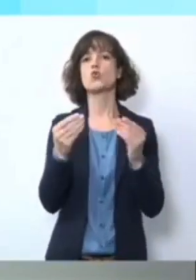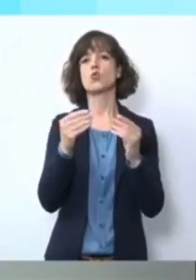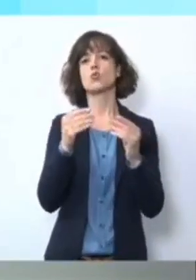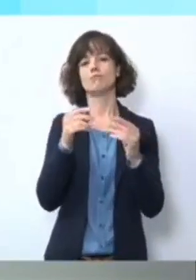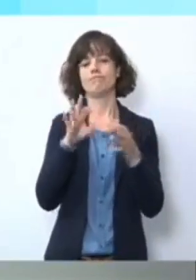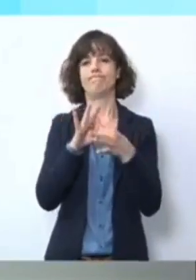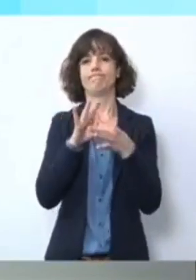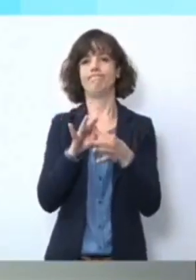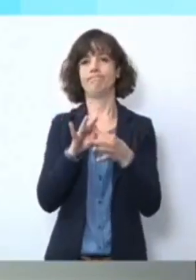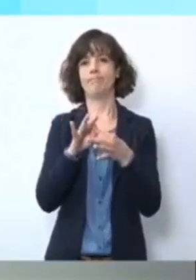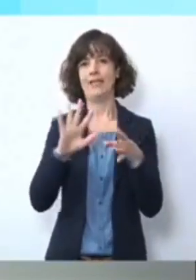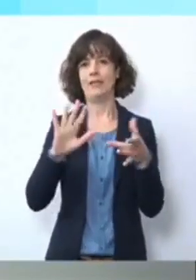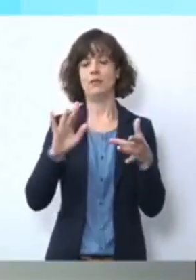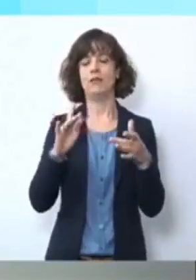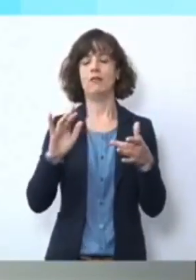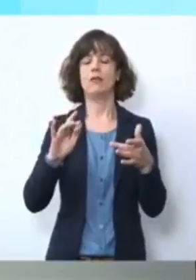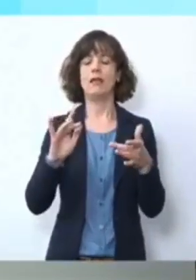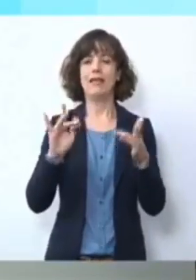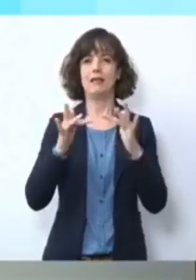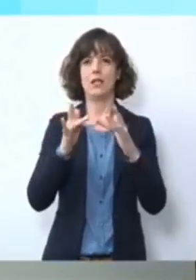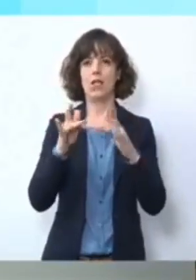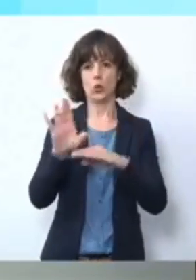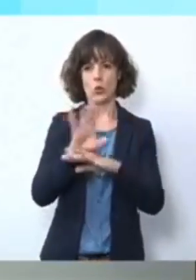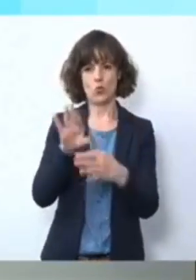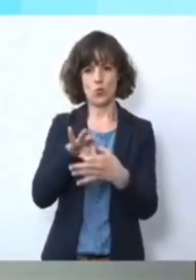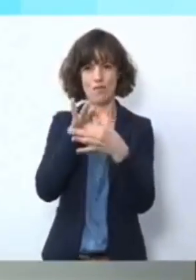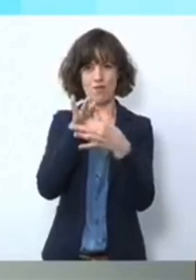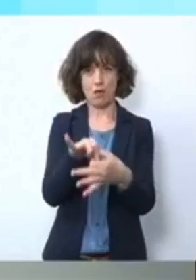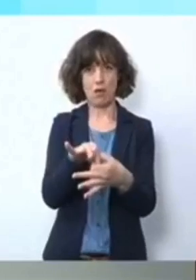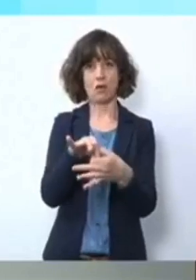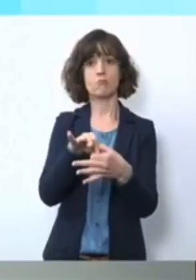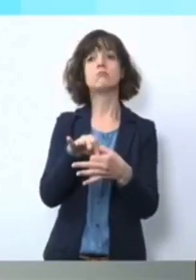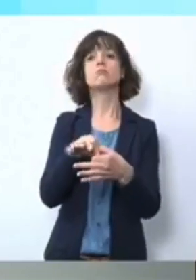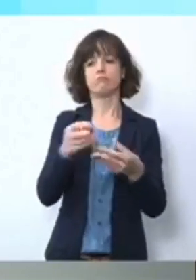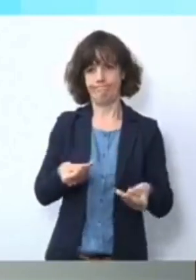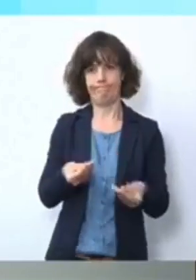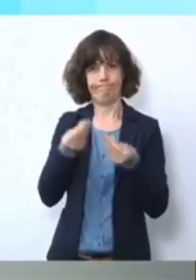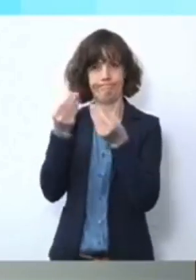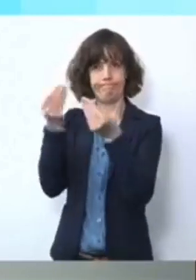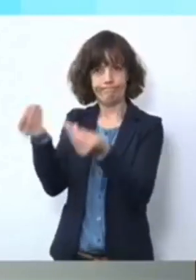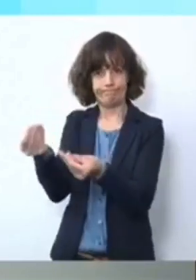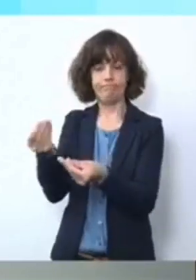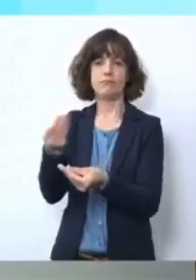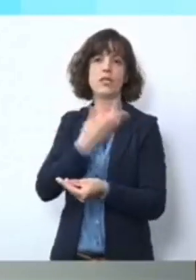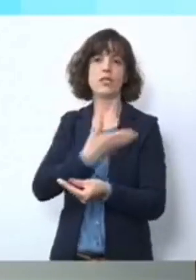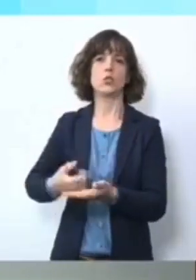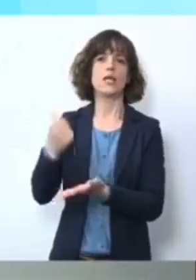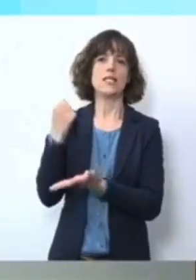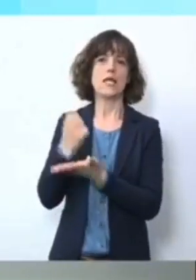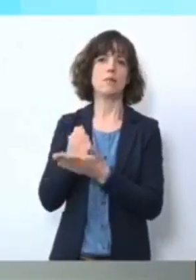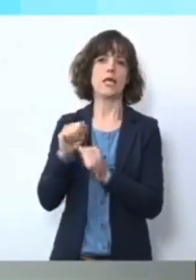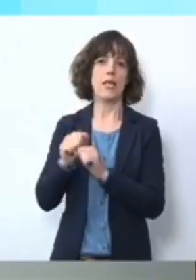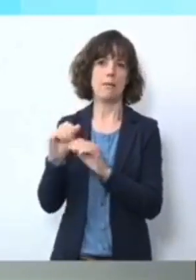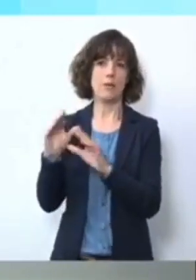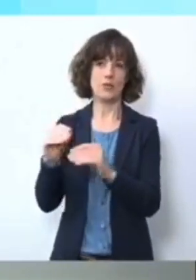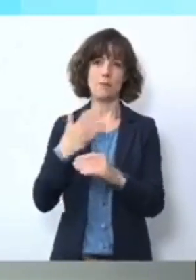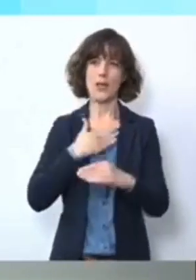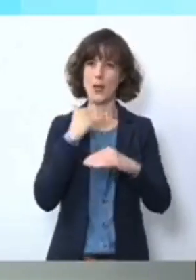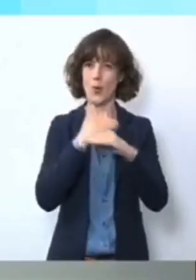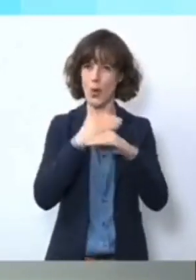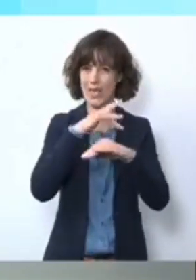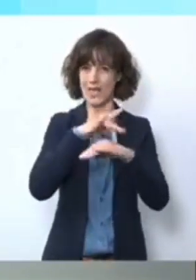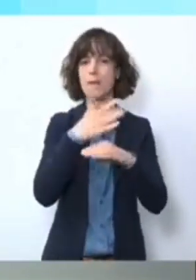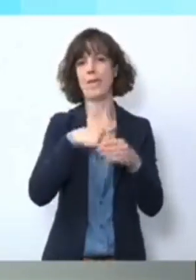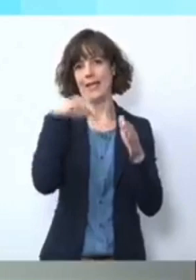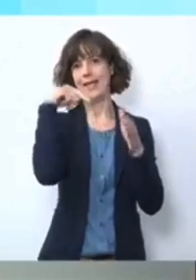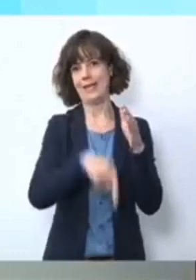webpassierten Lösungen, auch kostenfrei den Gesundheitsämtern zur Verfügung gestellt werden. Und da wird meine Kollegin dann auch noch ein